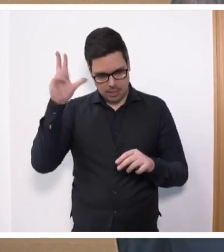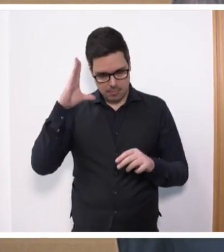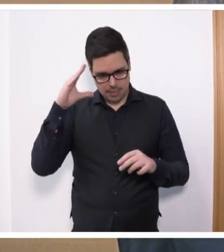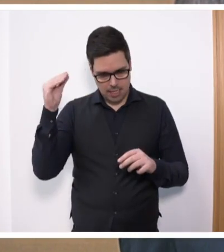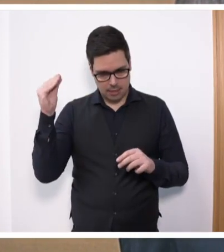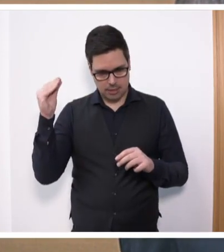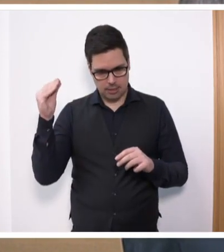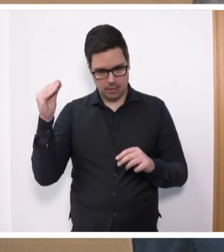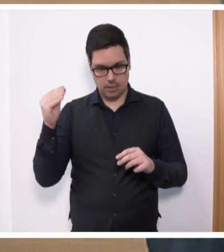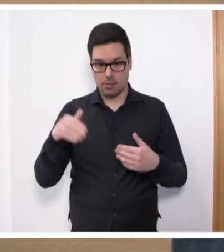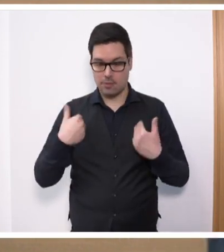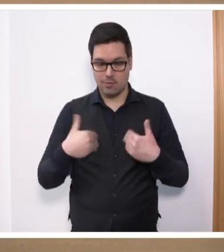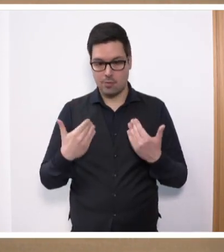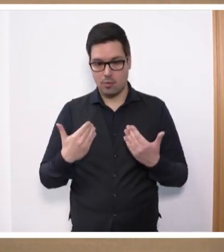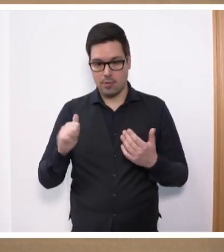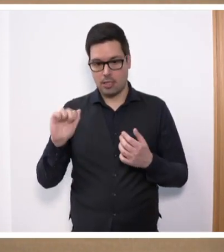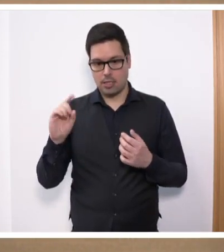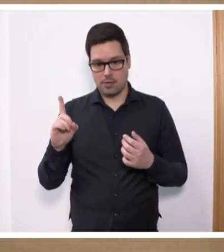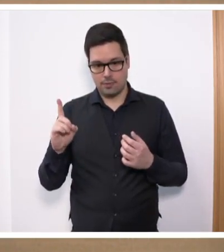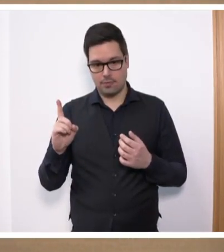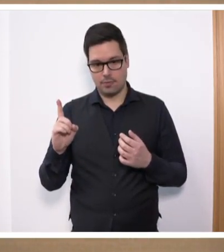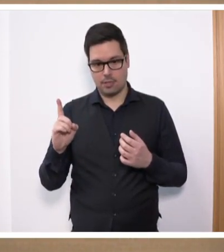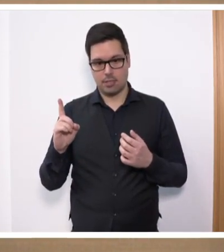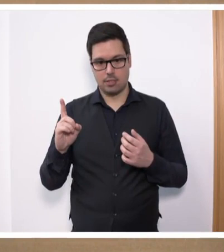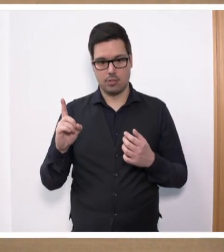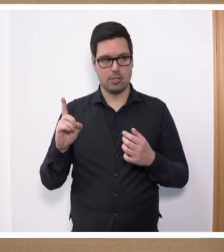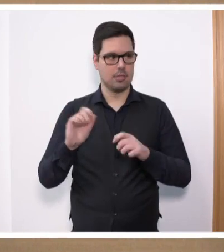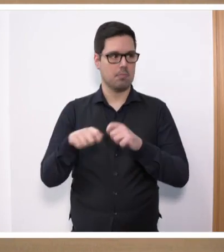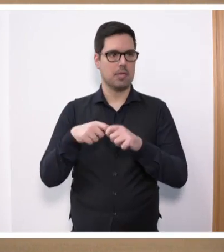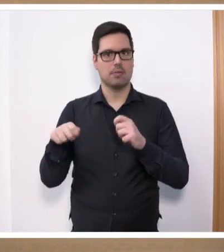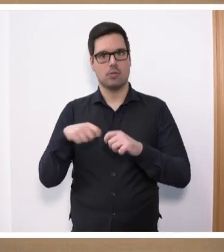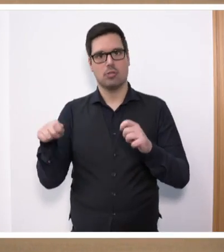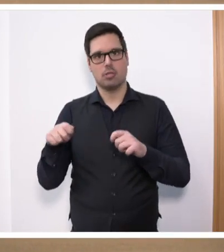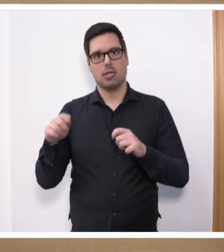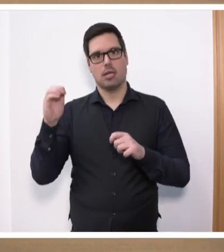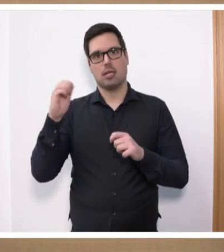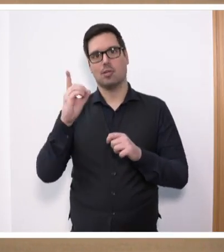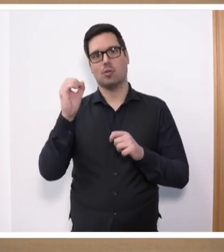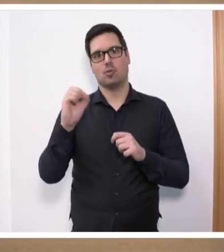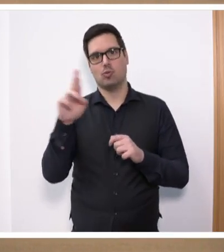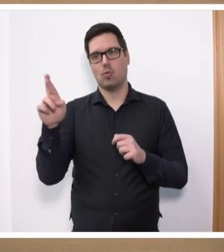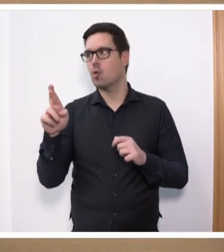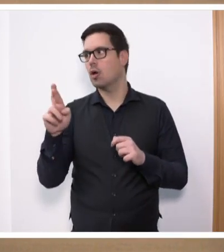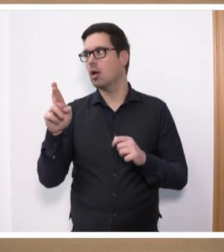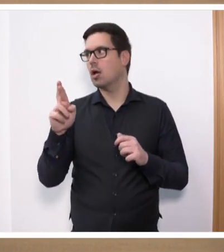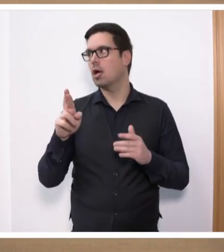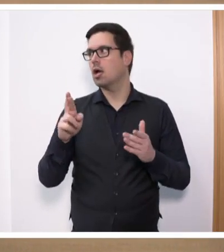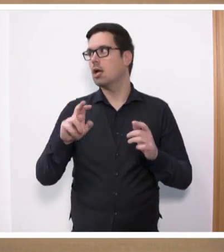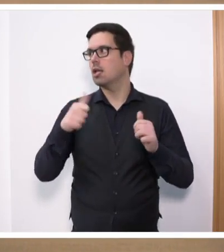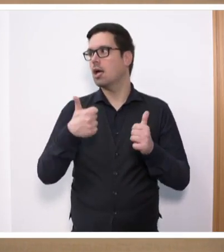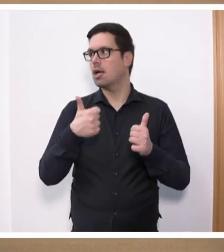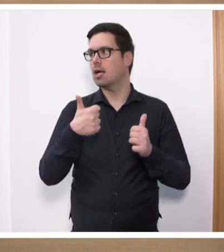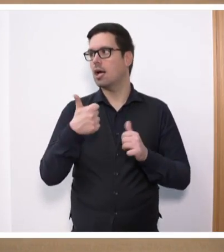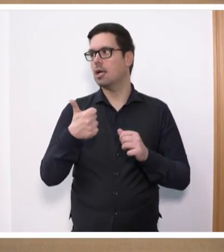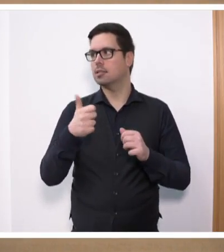Ich hätte mich ja gefreut, wenn die AfD-Fraktion statt Bastelstunde mit Fraktionsvorsitzenden Dörr wenigstens eine konkrete